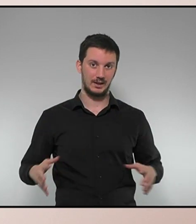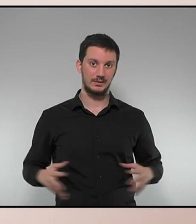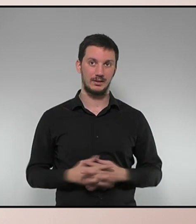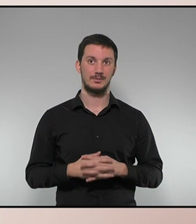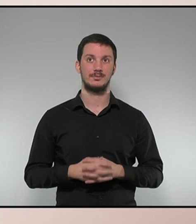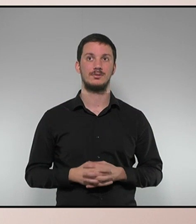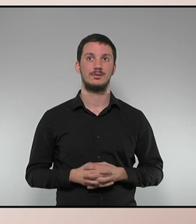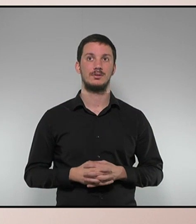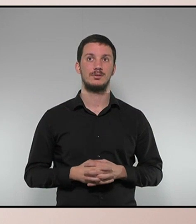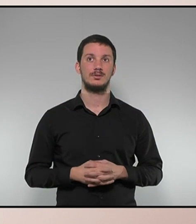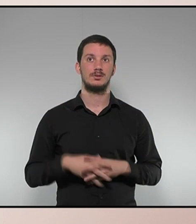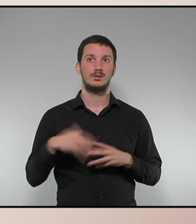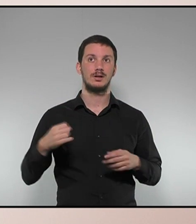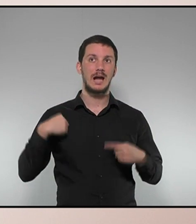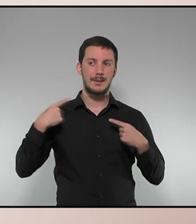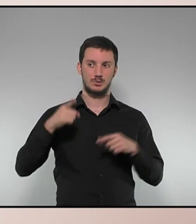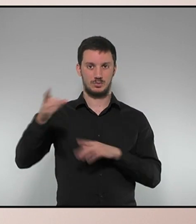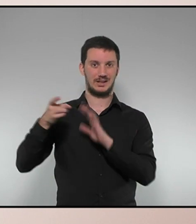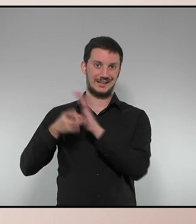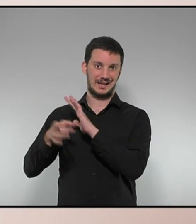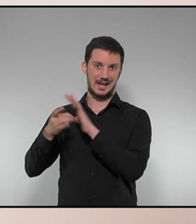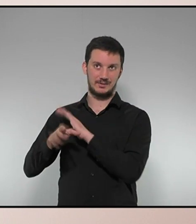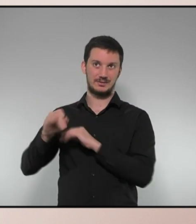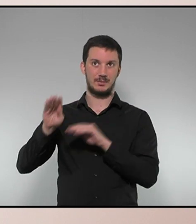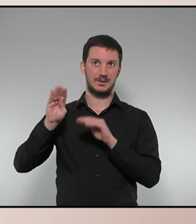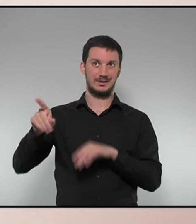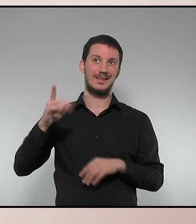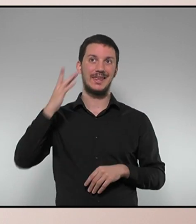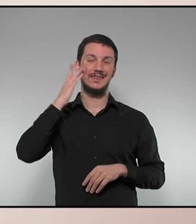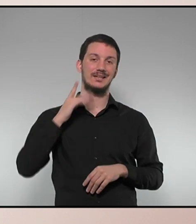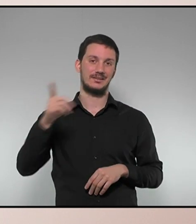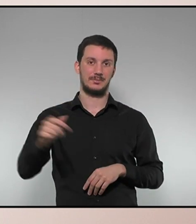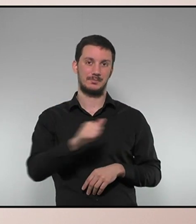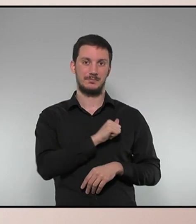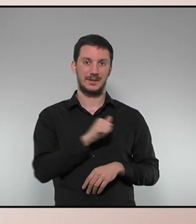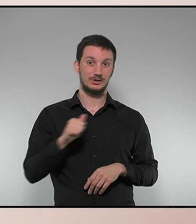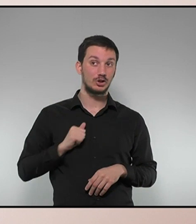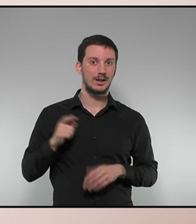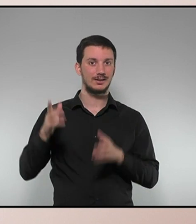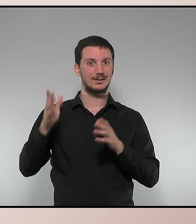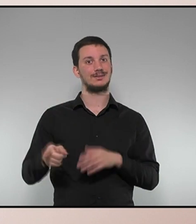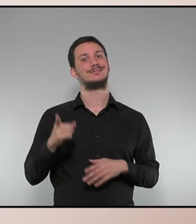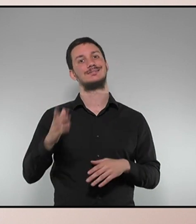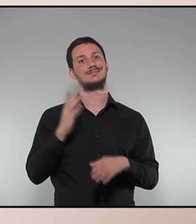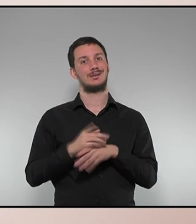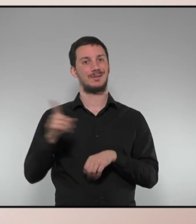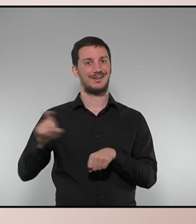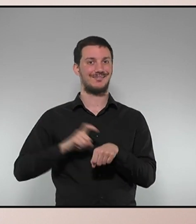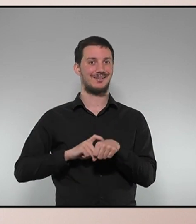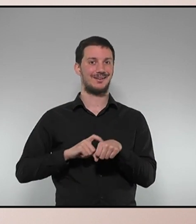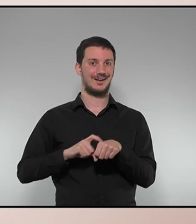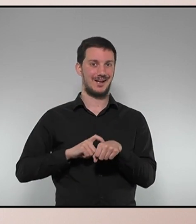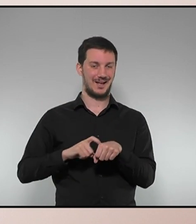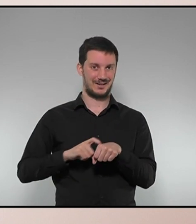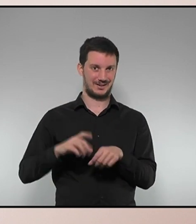Estem massa ben habituats a la seva qualitat i encara més a la dignitat personal que sempre, sempre, caracteritza les seves reflexions i el